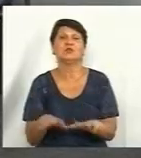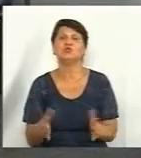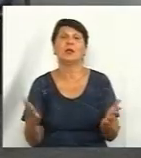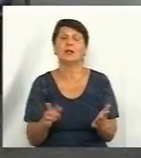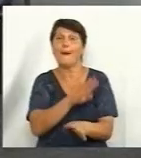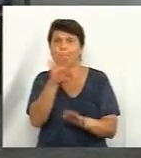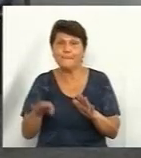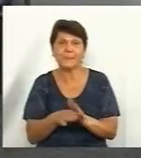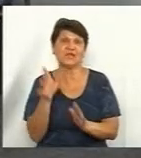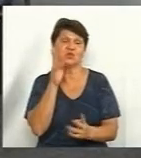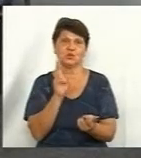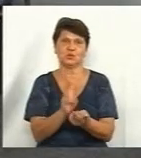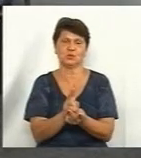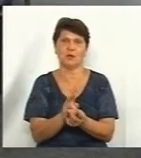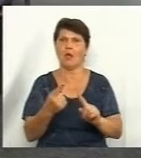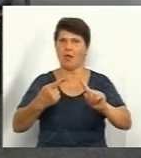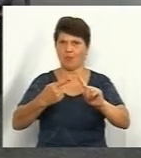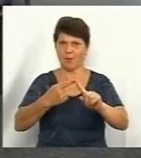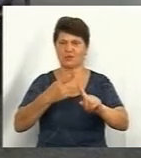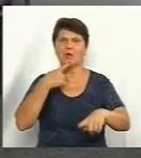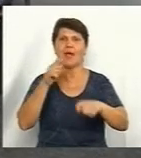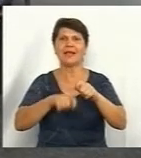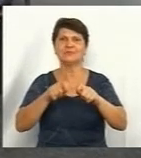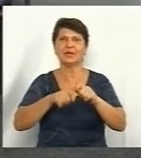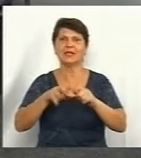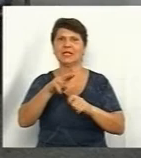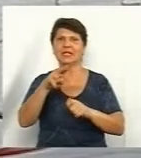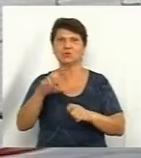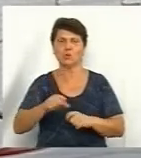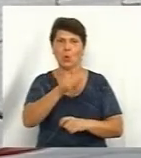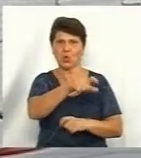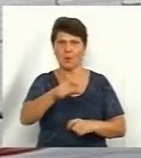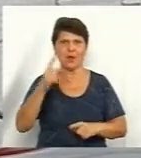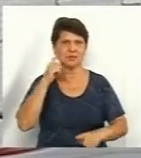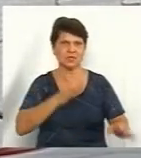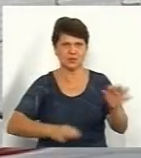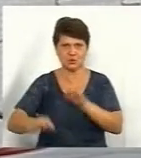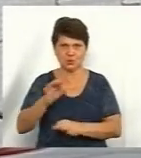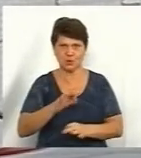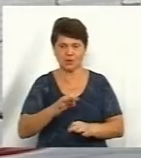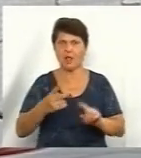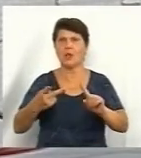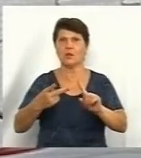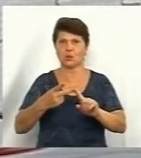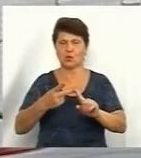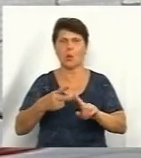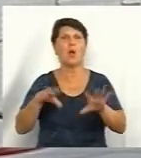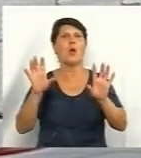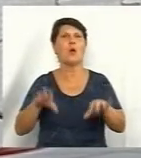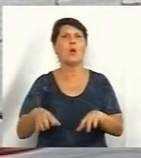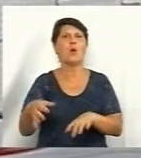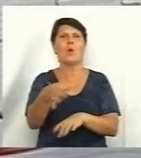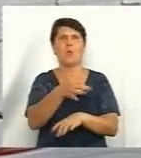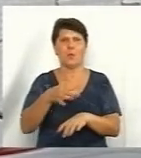зустрічей? По-перше, провести експертизу громадські слухання – це раз. По-друге, губернатор дав вказівку